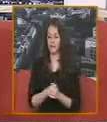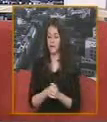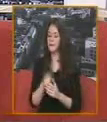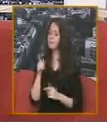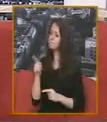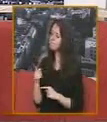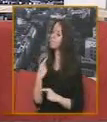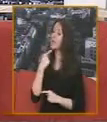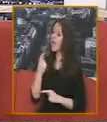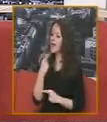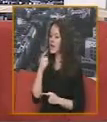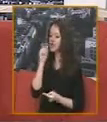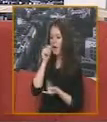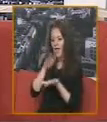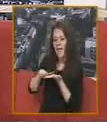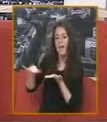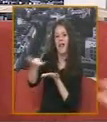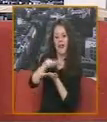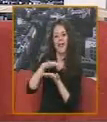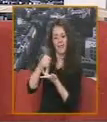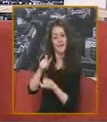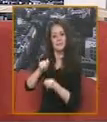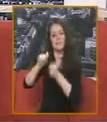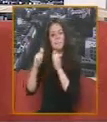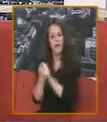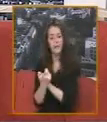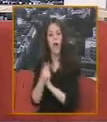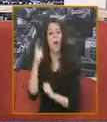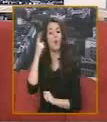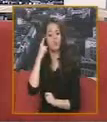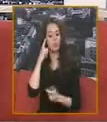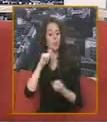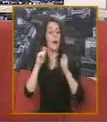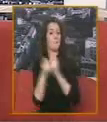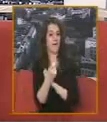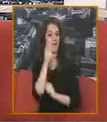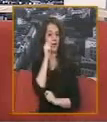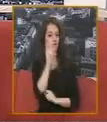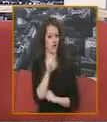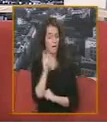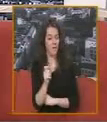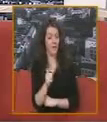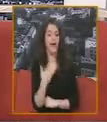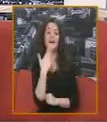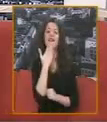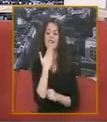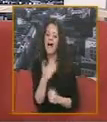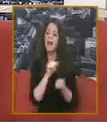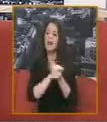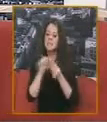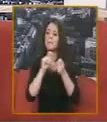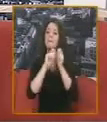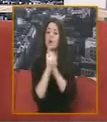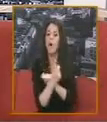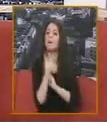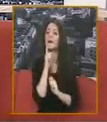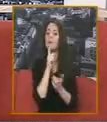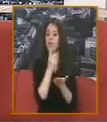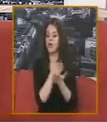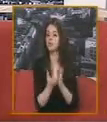jeste ta koja ga menja A da kultura menja čoveka Hvala vam na svim potencijalnim promenama Koji ćete izvesti